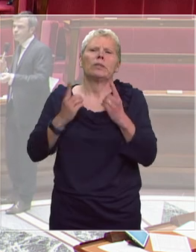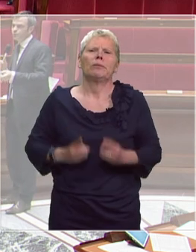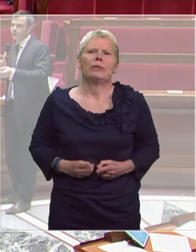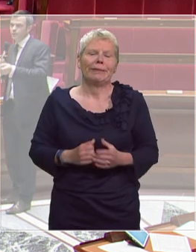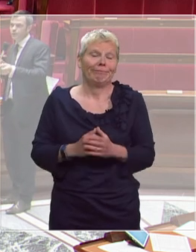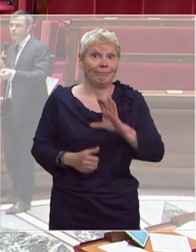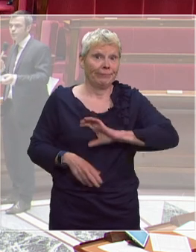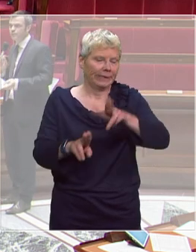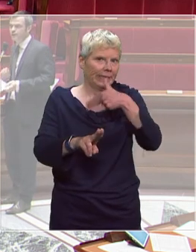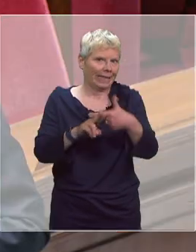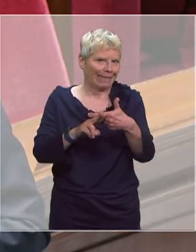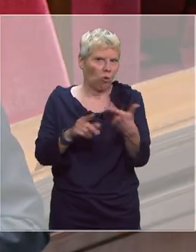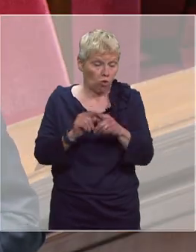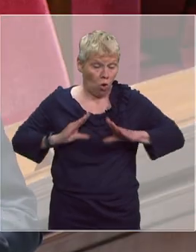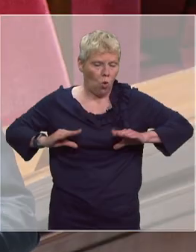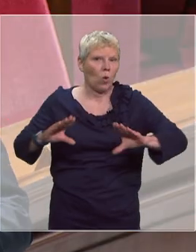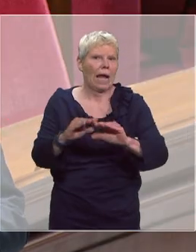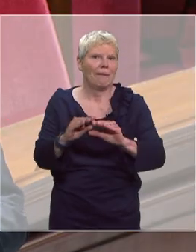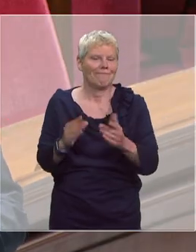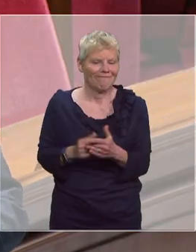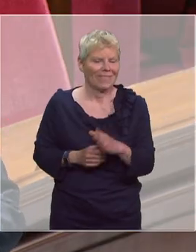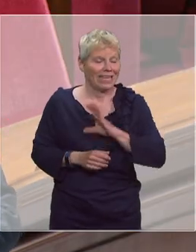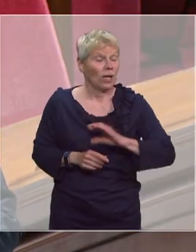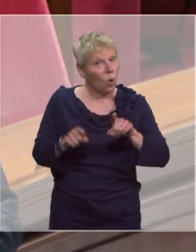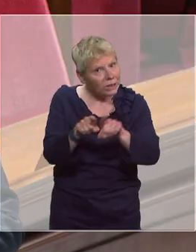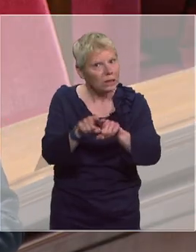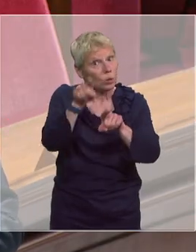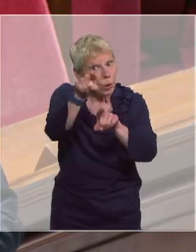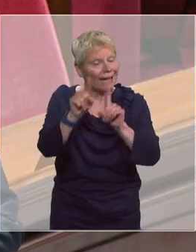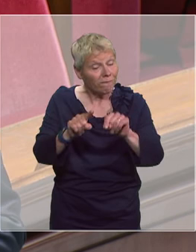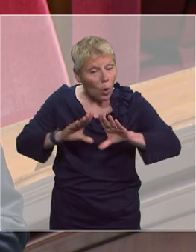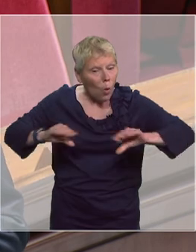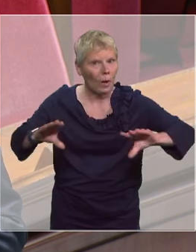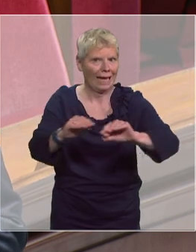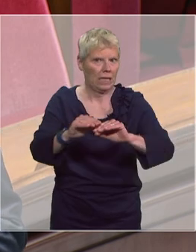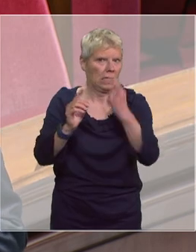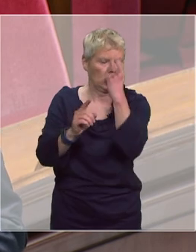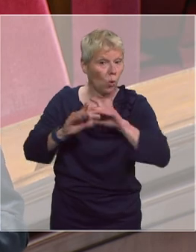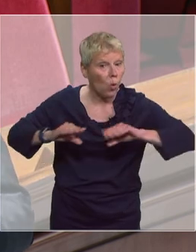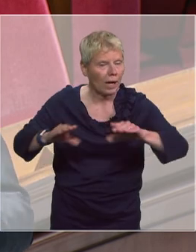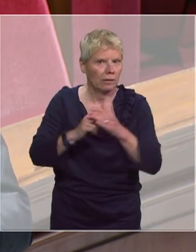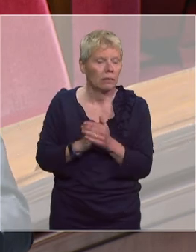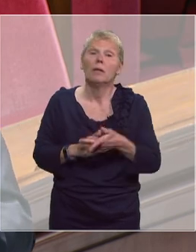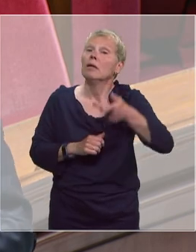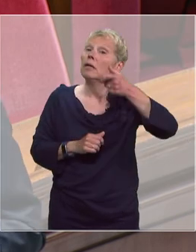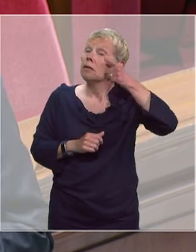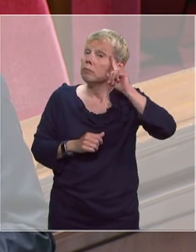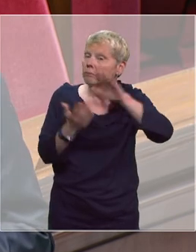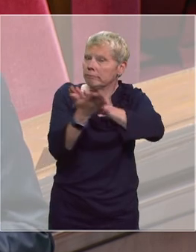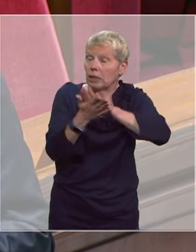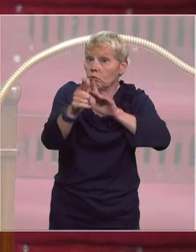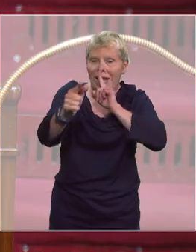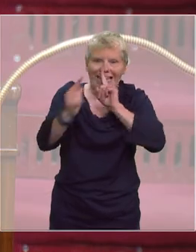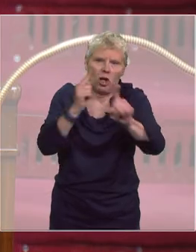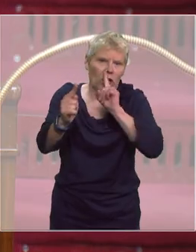je vais essayer de vous répondre de façon la plus factuelle possible. Je vous invite à essayer d'être factuel aussi dans les questions que vous posez parce qu'il y a, pardon, beaucoup d